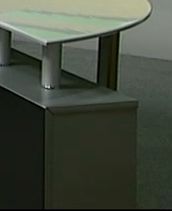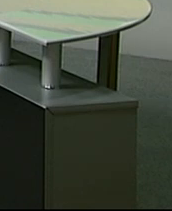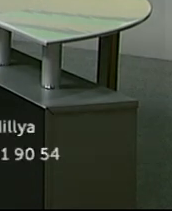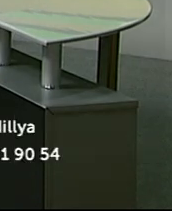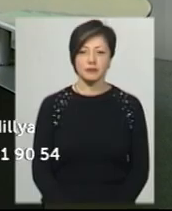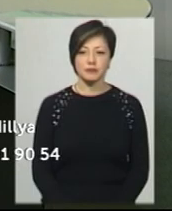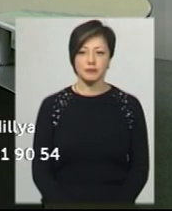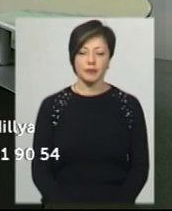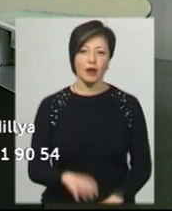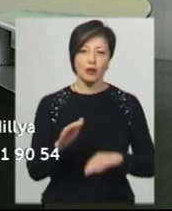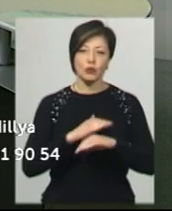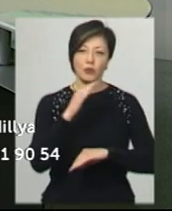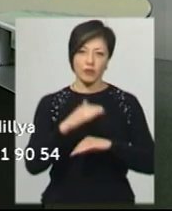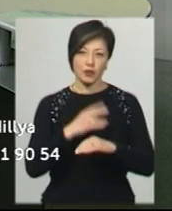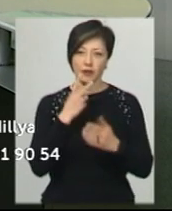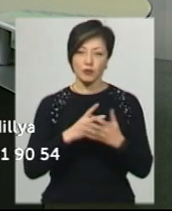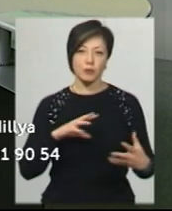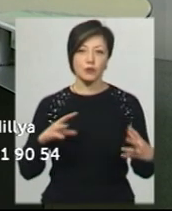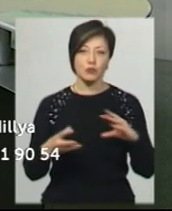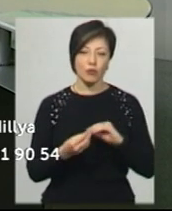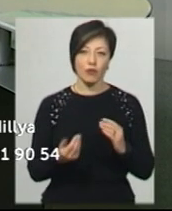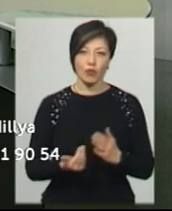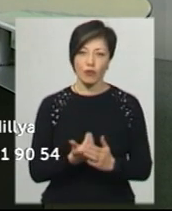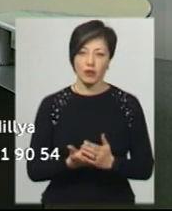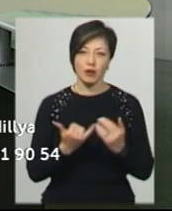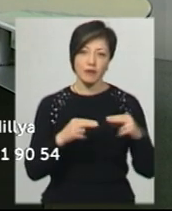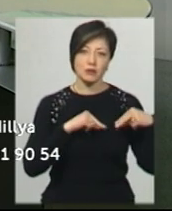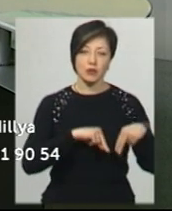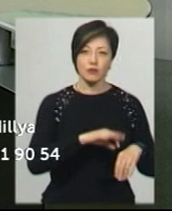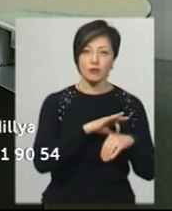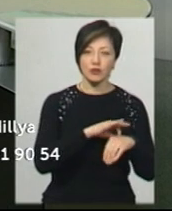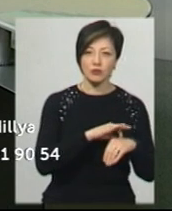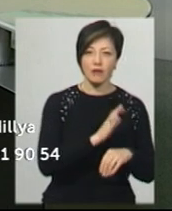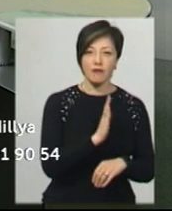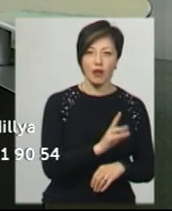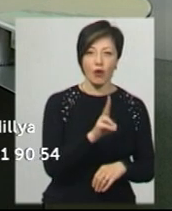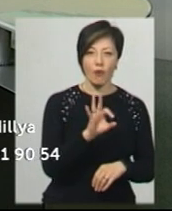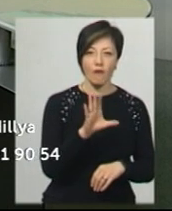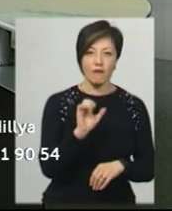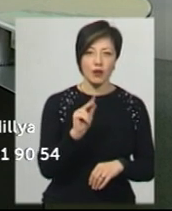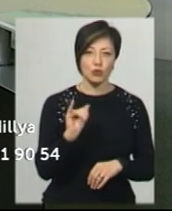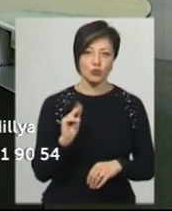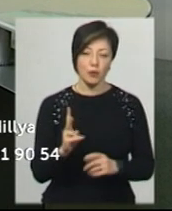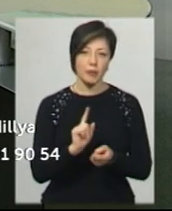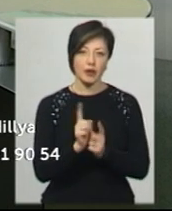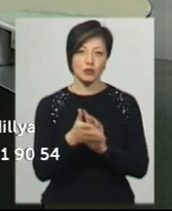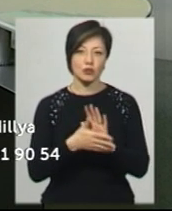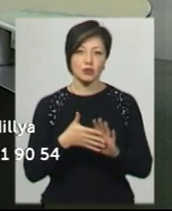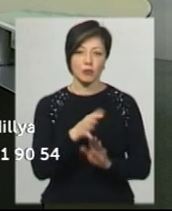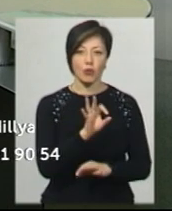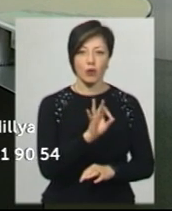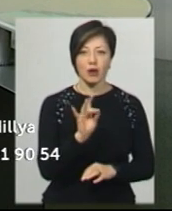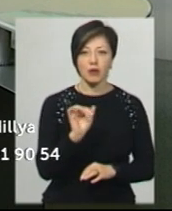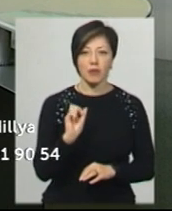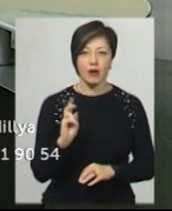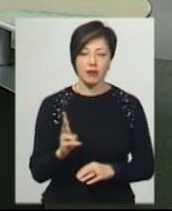Доброго вечора! Ви дивитесь підсумковий випуск новин. У студії для вас працює ведуча Валерія Ковальчук. На жестову мову перекладає Ольга